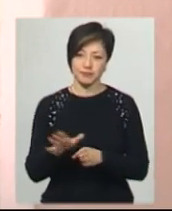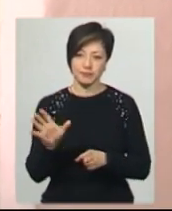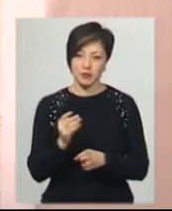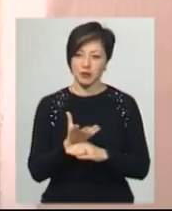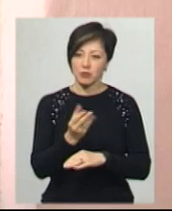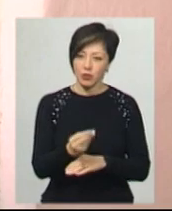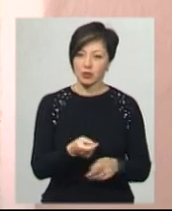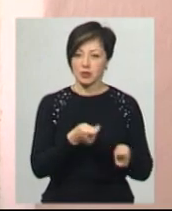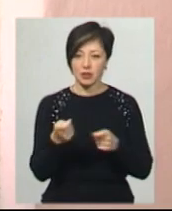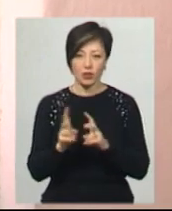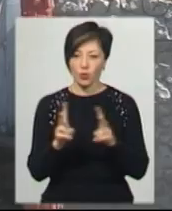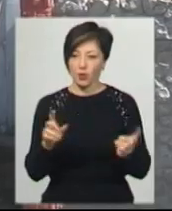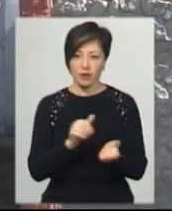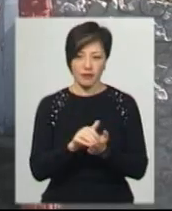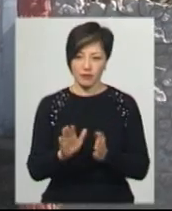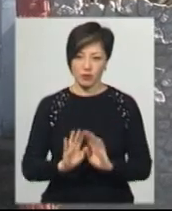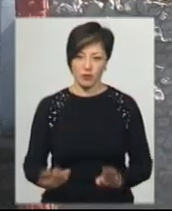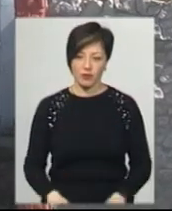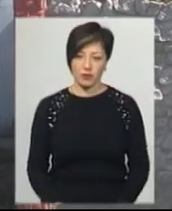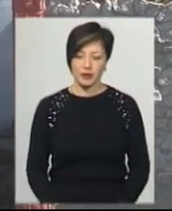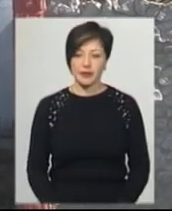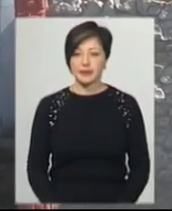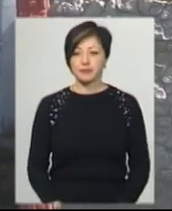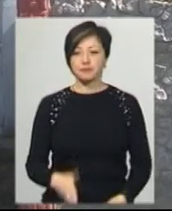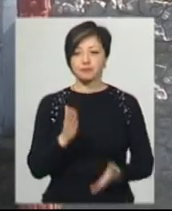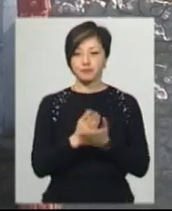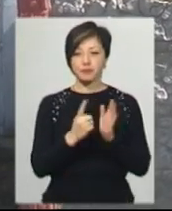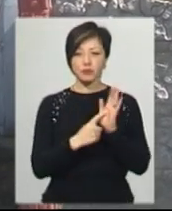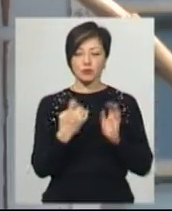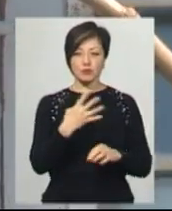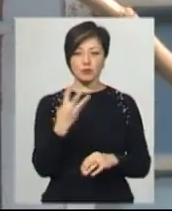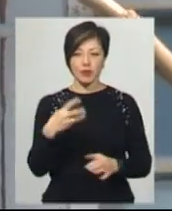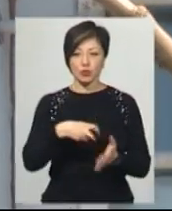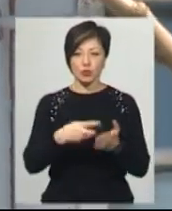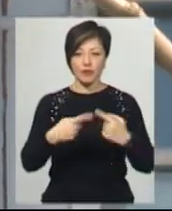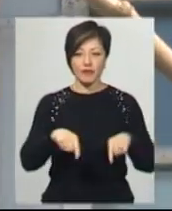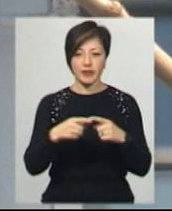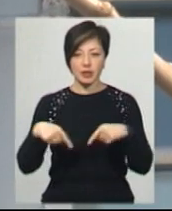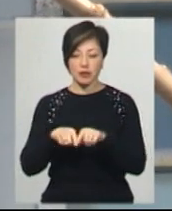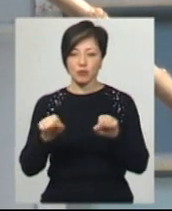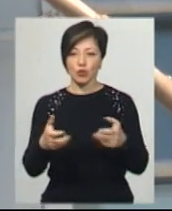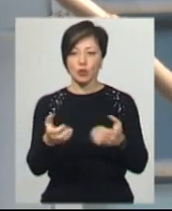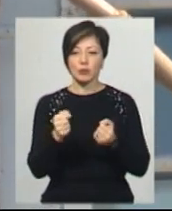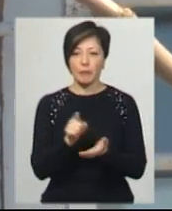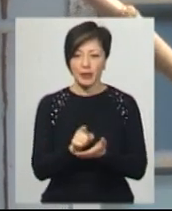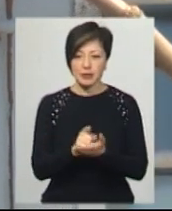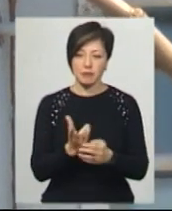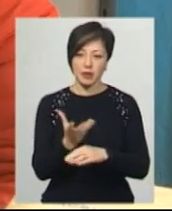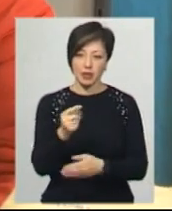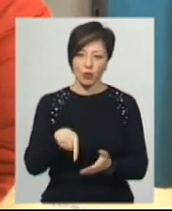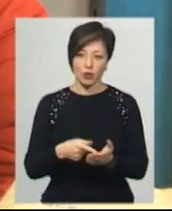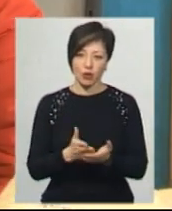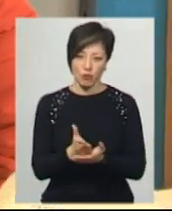заплати, все занесе, ніколи не відказую. На Хмельниччень діє 643 поштових відділення. Там можна отримати пенсію та сплатити